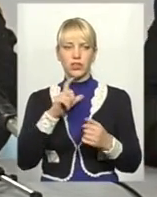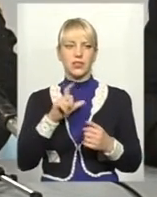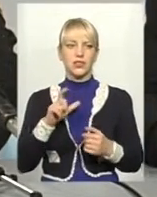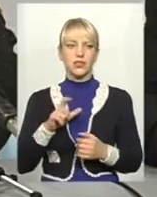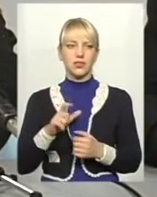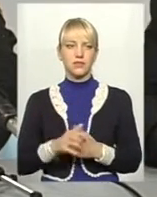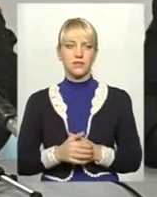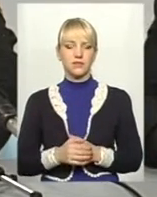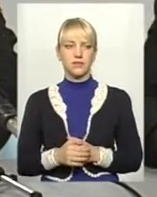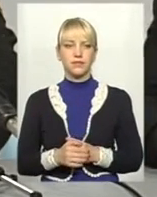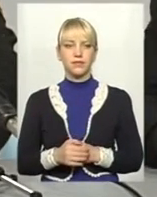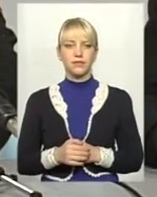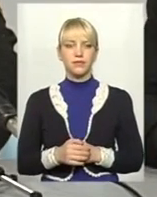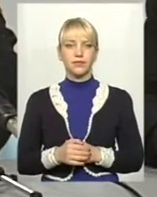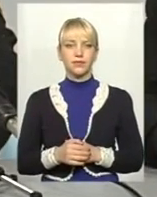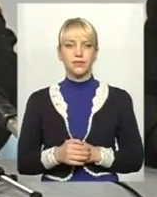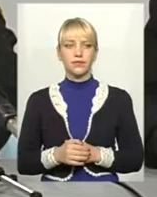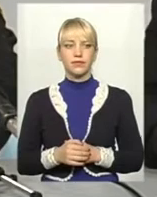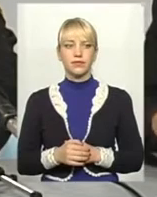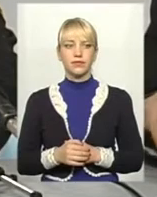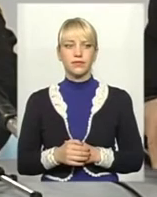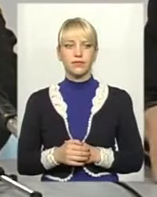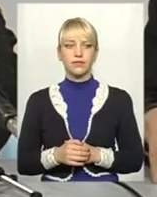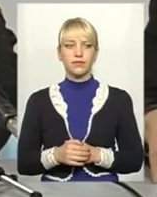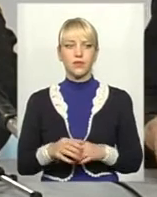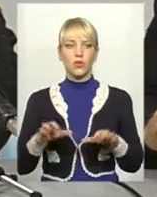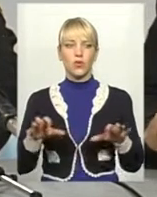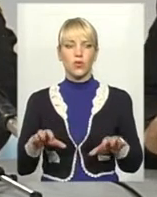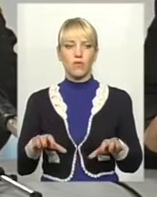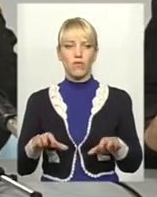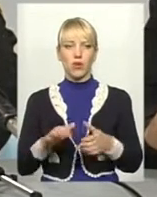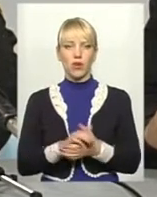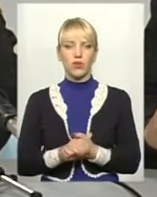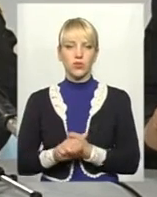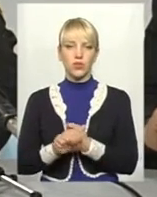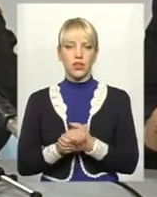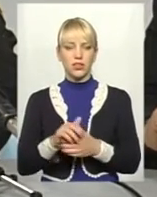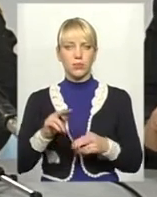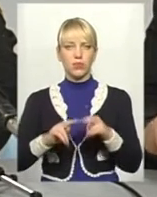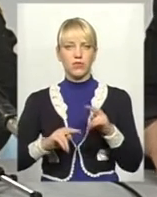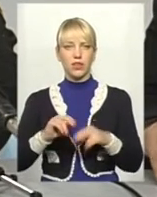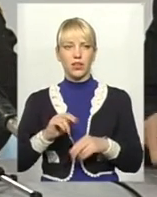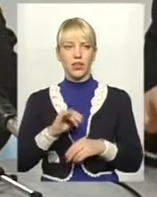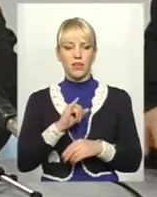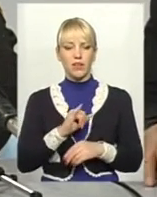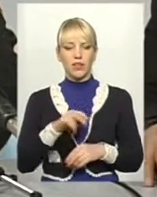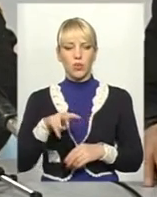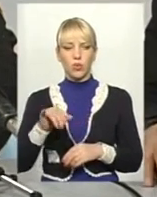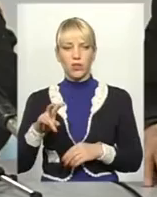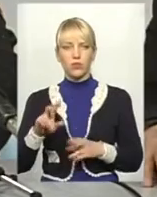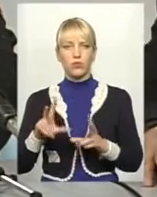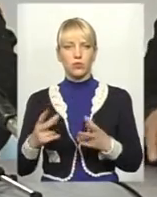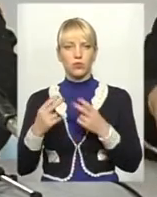крутилкою головою асоціації будівельників Іваном Локичов. Теж